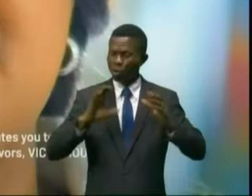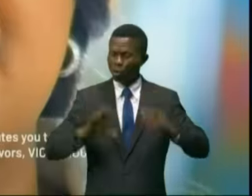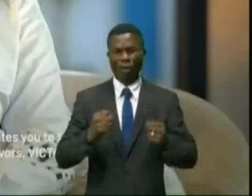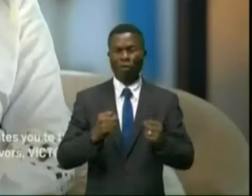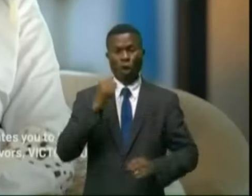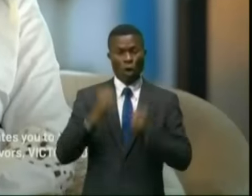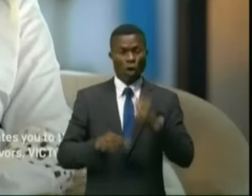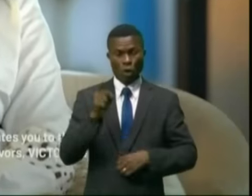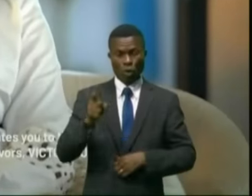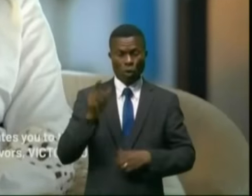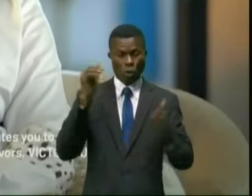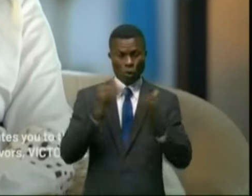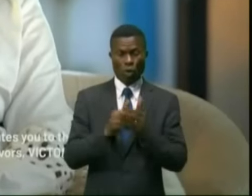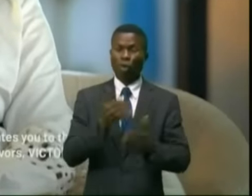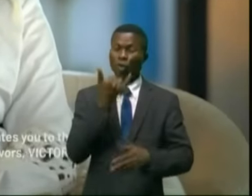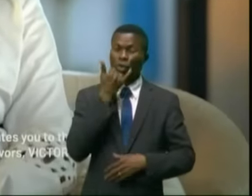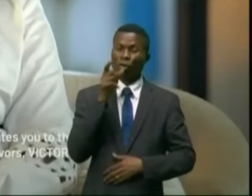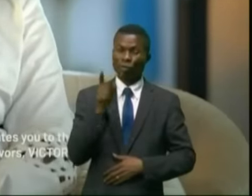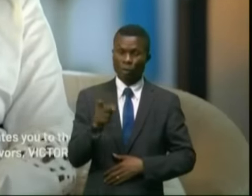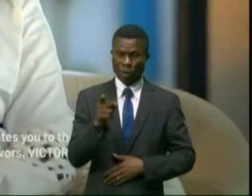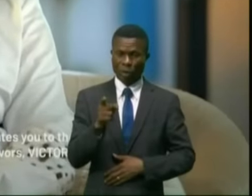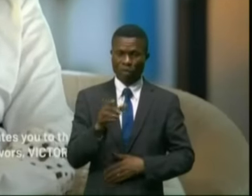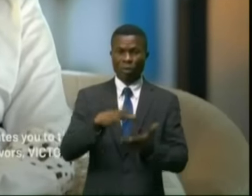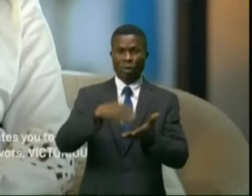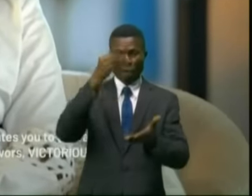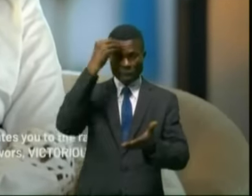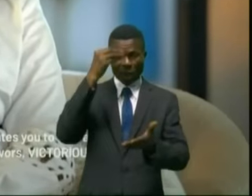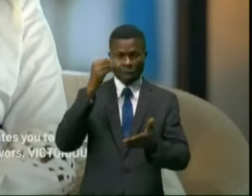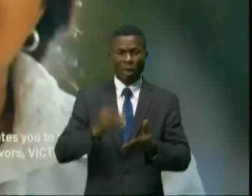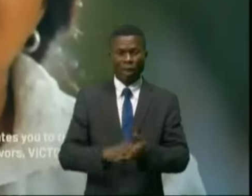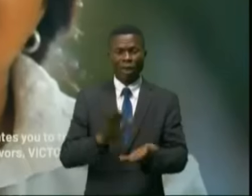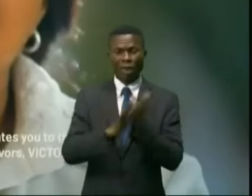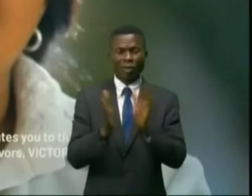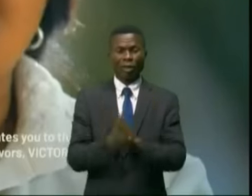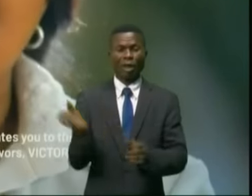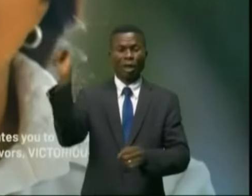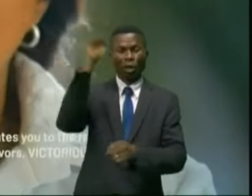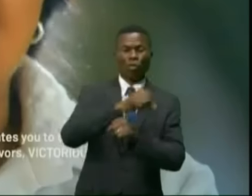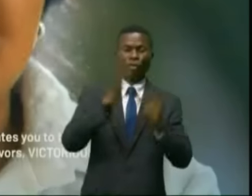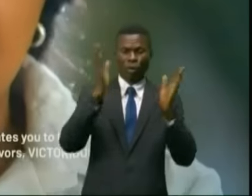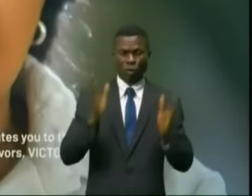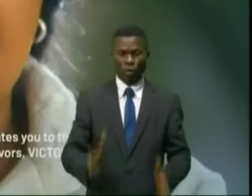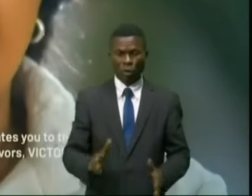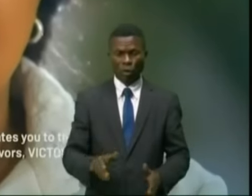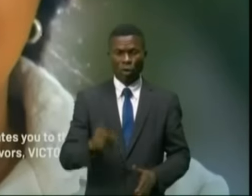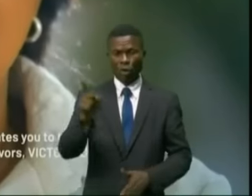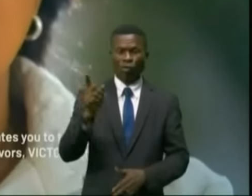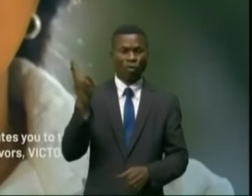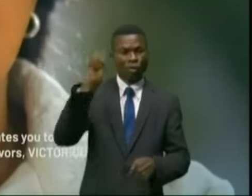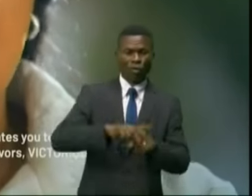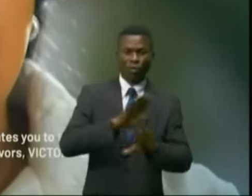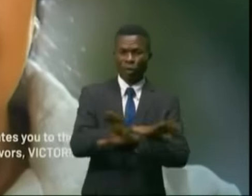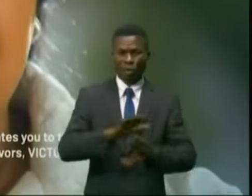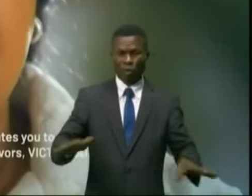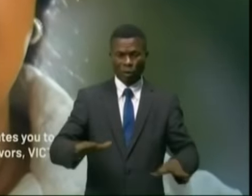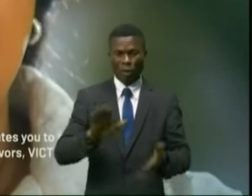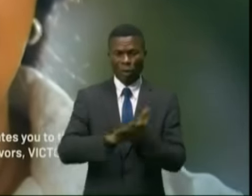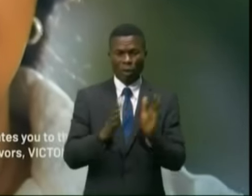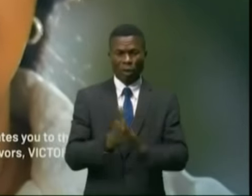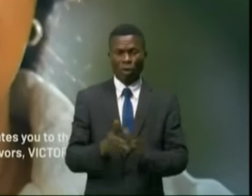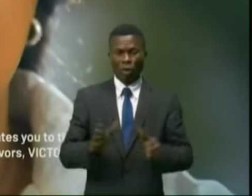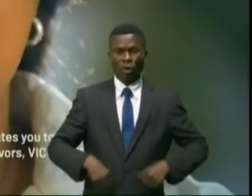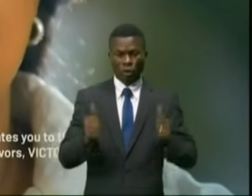courage à faire des horreurs vous élève désormais au rang des victorieuses. vous n'êtes plus des victimes, vous êtes des